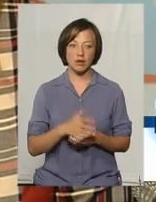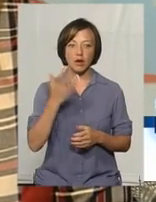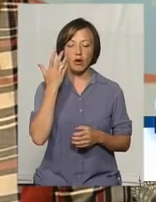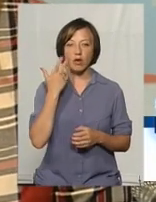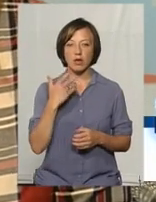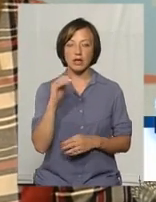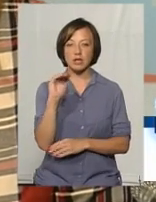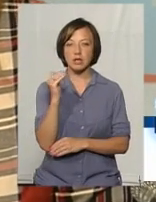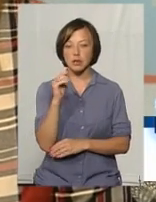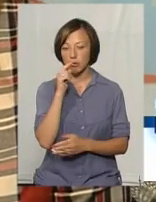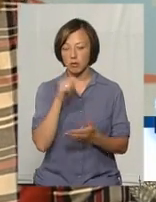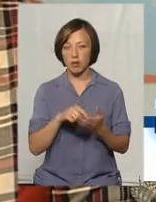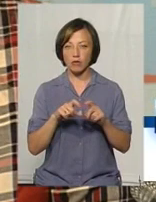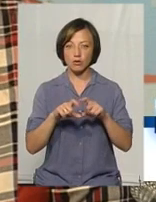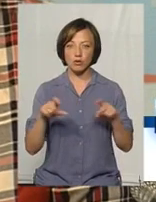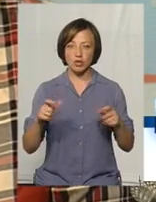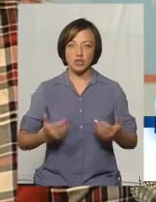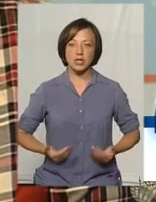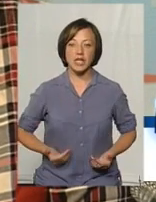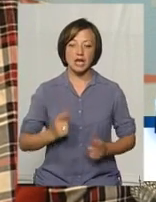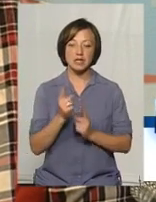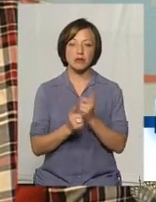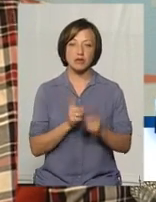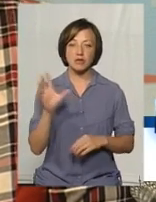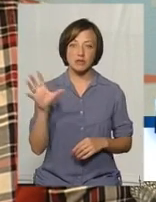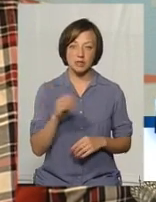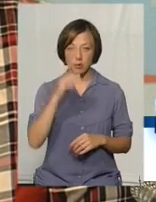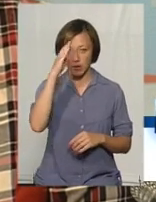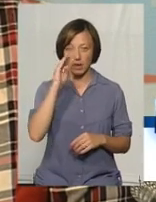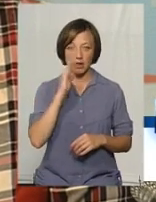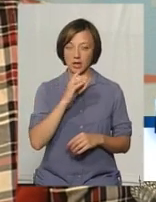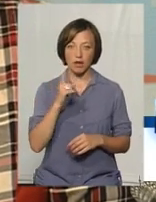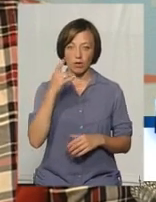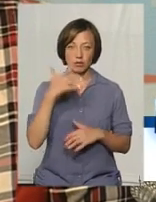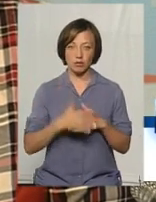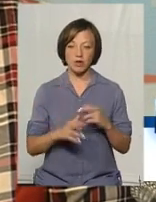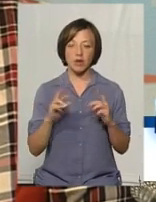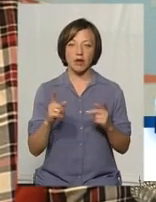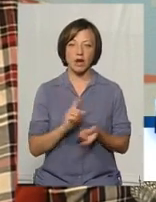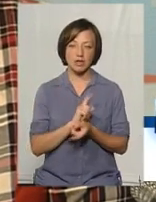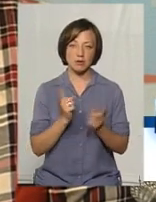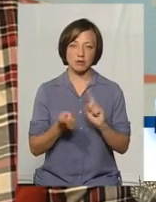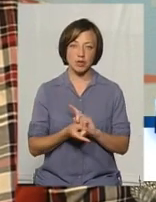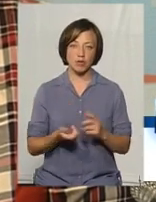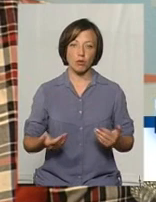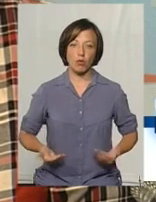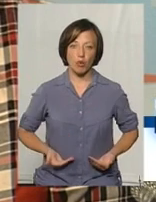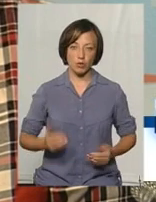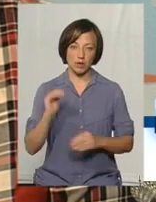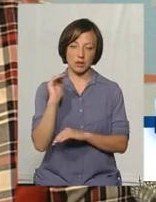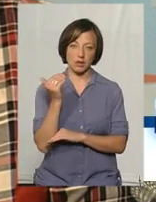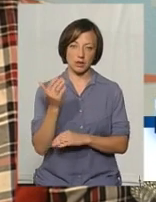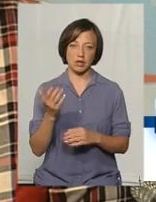змінюється все її життя. Батьки доволі часто цього не розуміють, наскільки кардинально змінюється побут дитини.